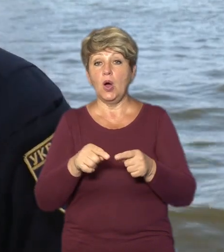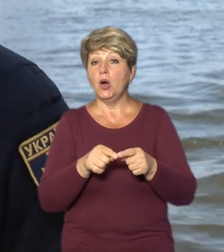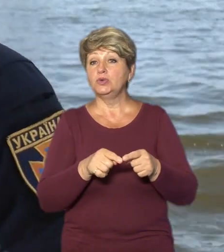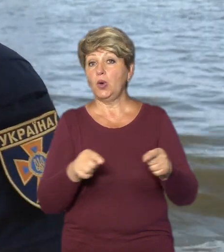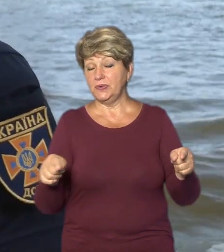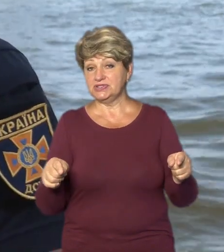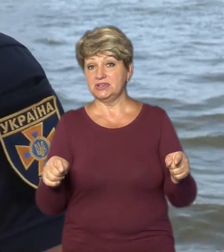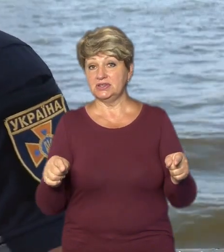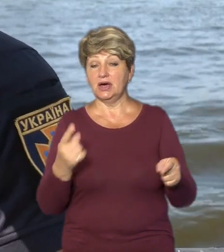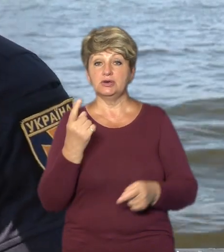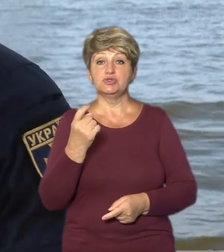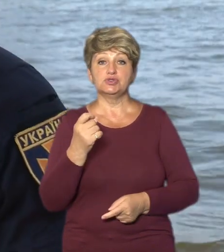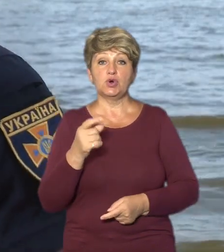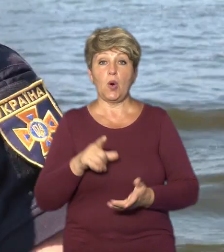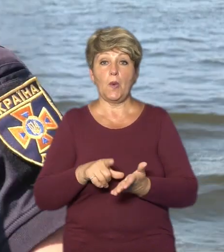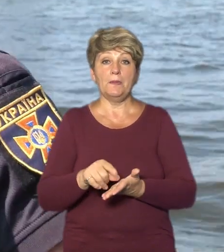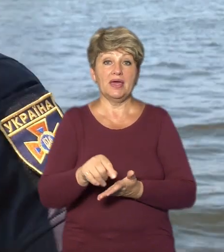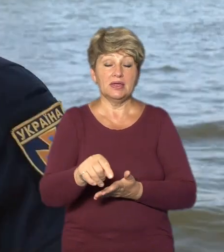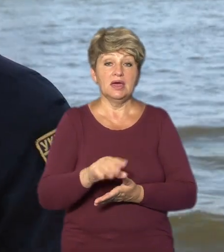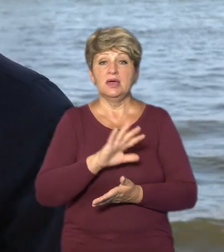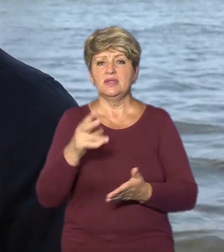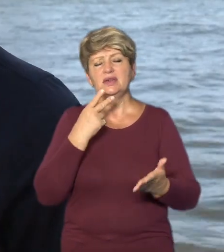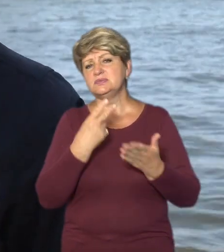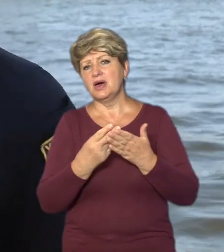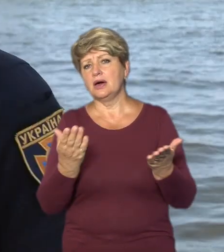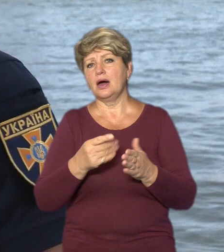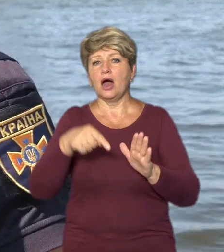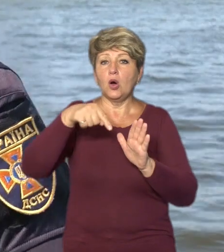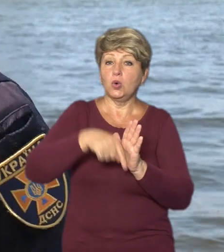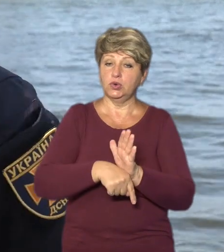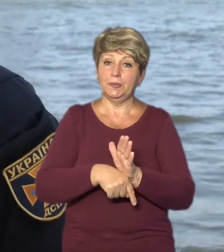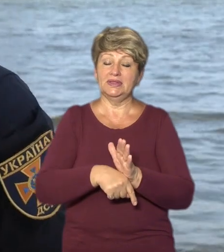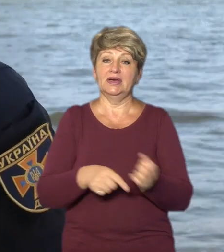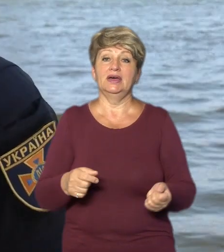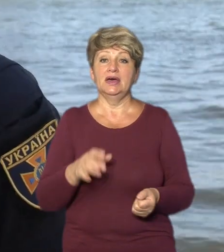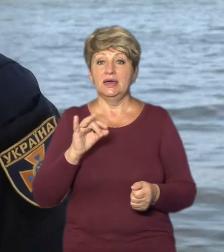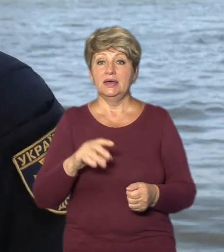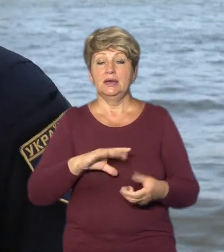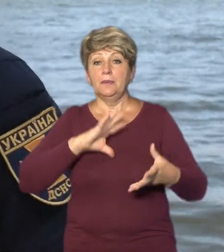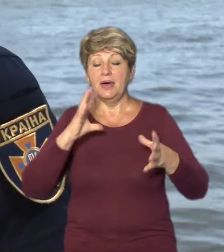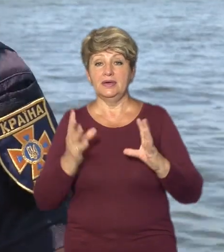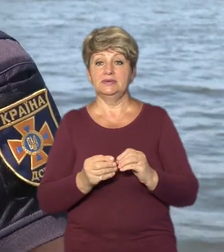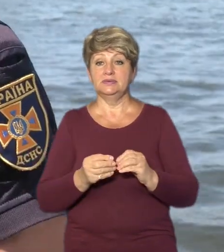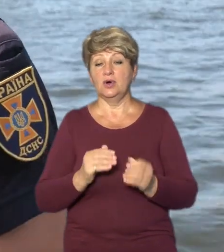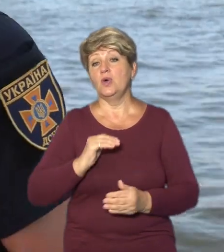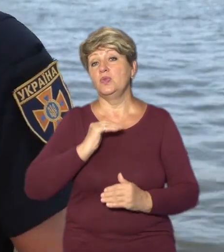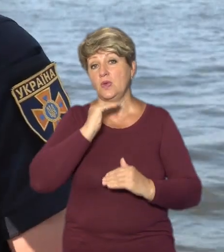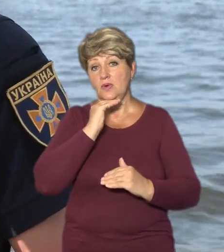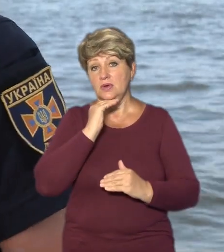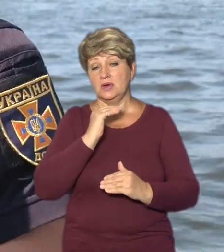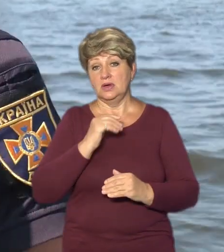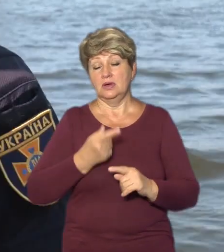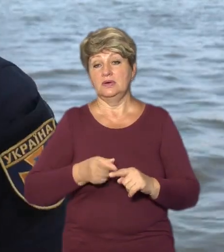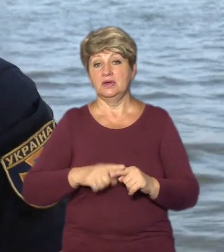100 метрів, незалежно від глибини, тобто достатньо самого кабеля